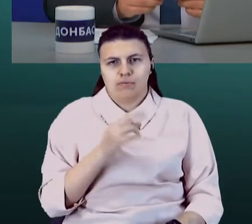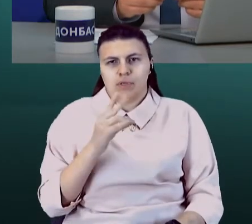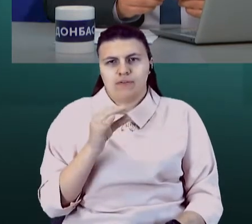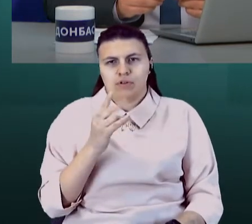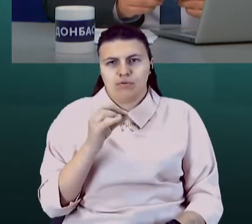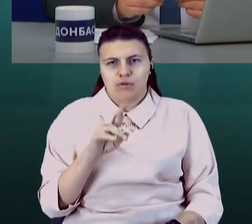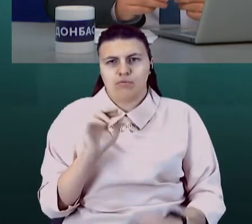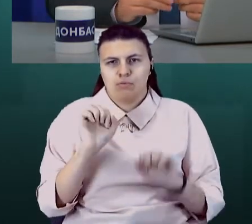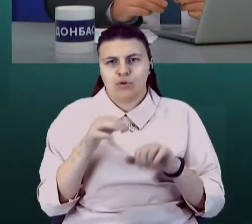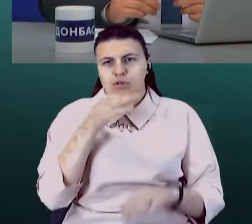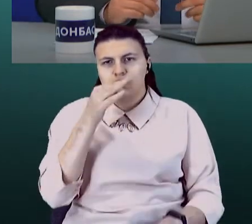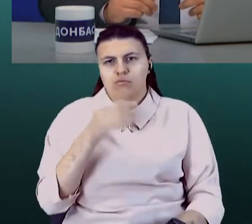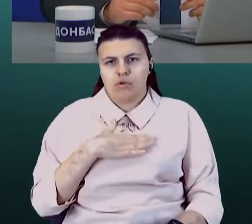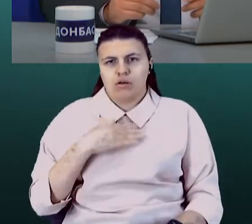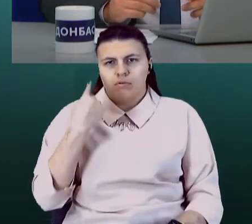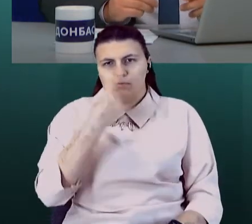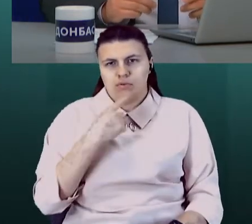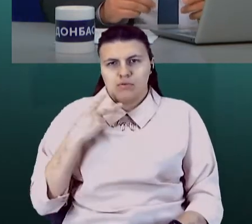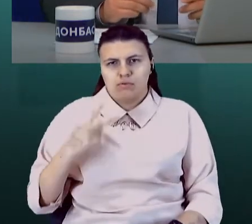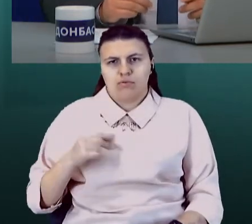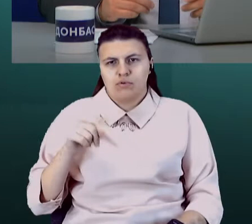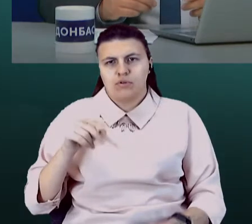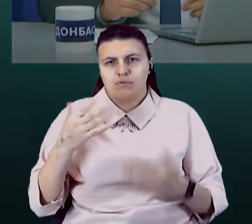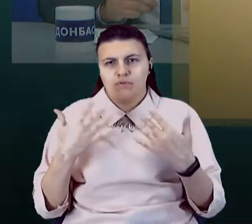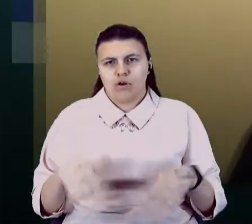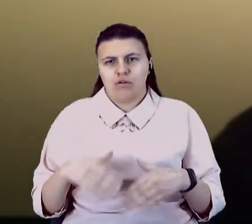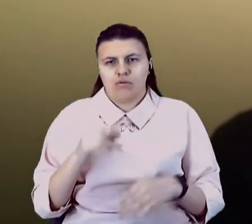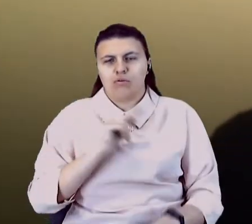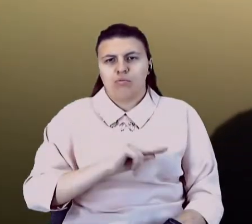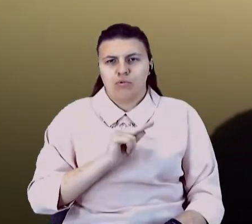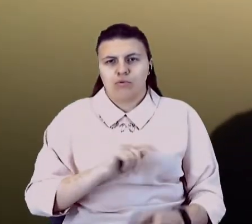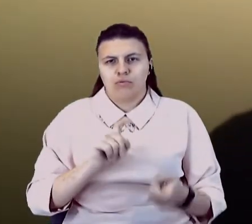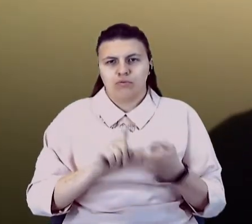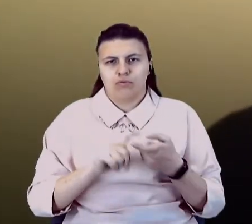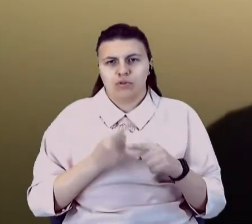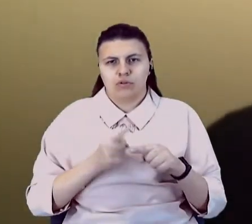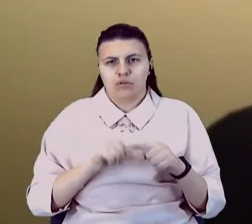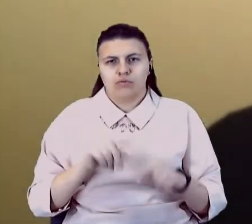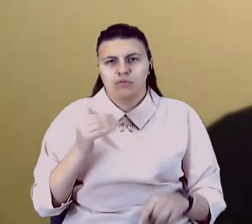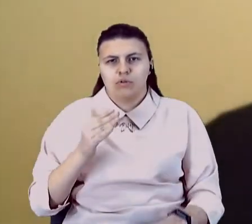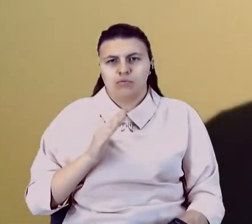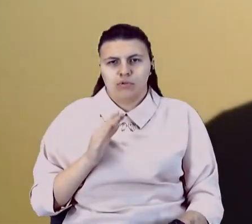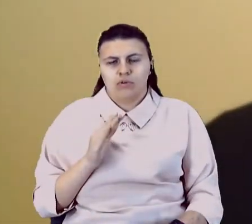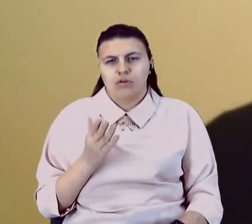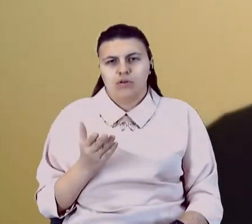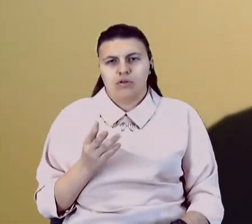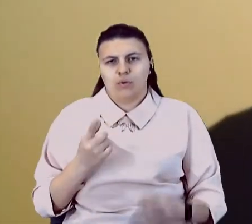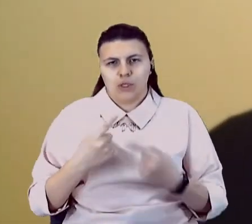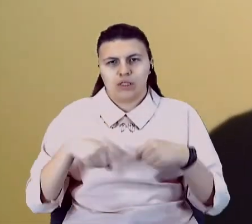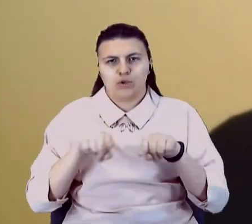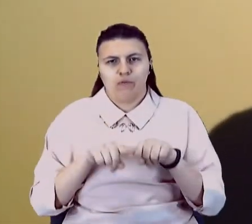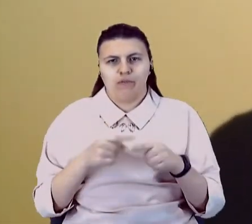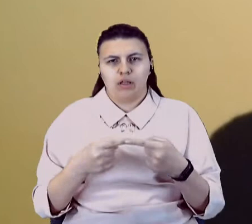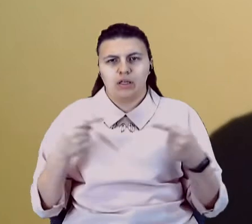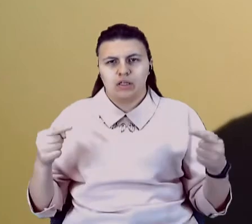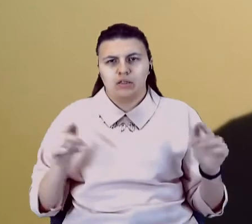моя власна донька теж втратила роботу у зв'язку з цим, вона була івентером, організовувала різні події.